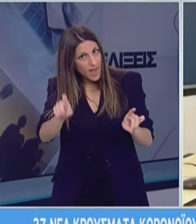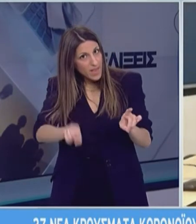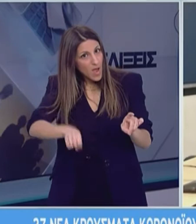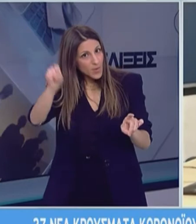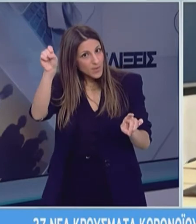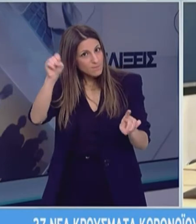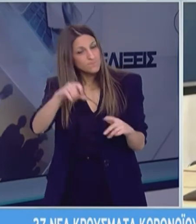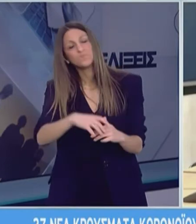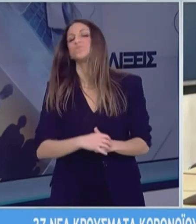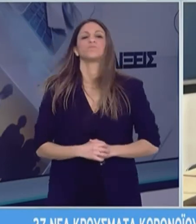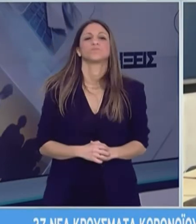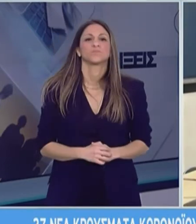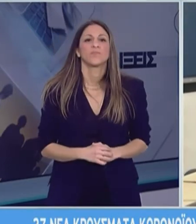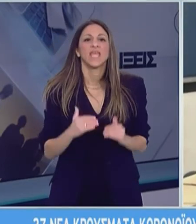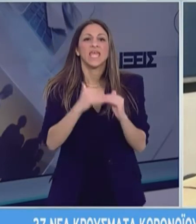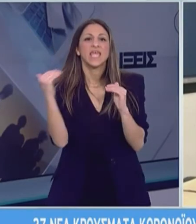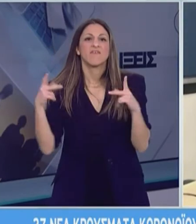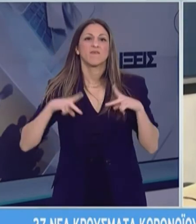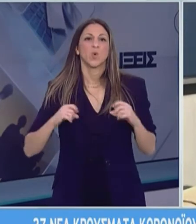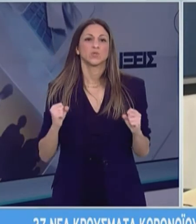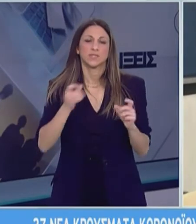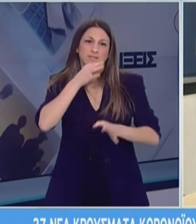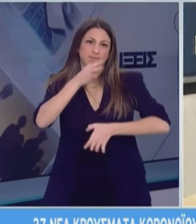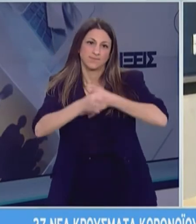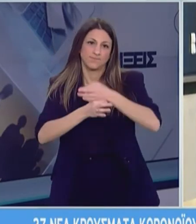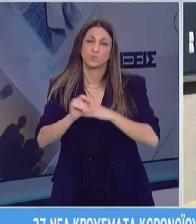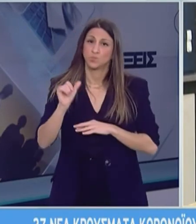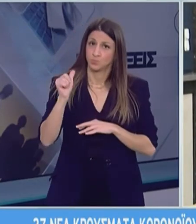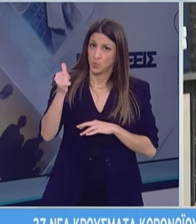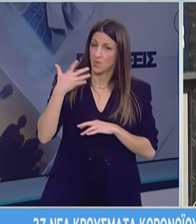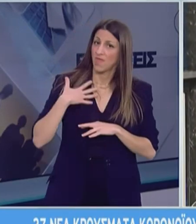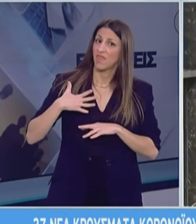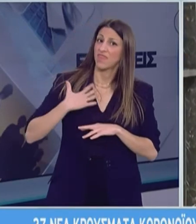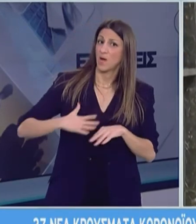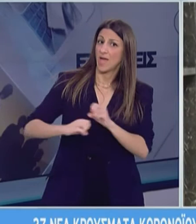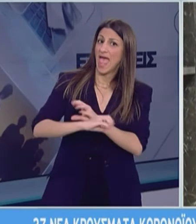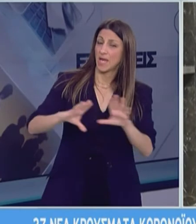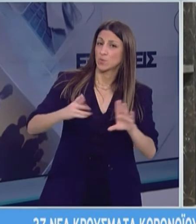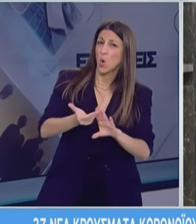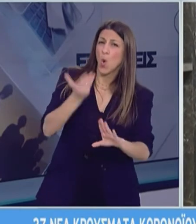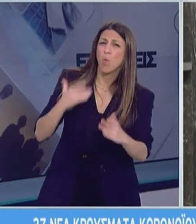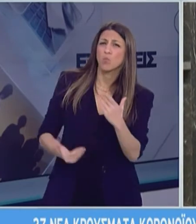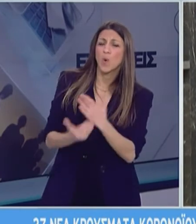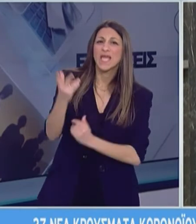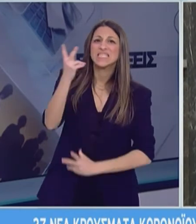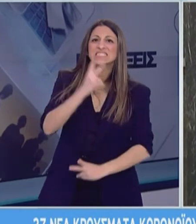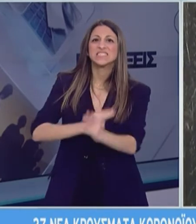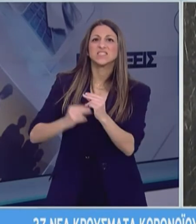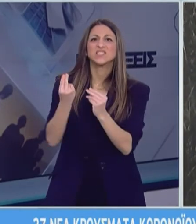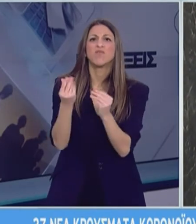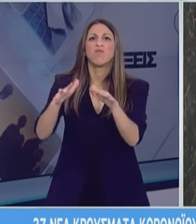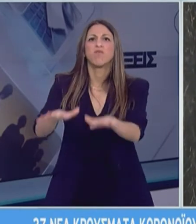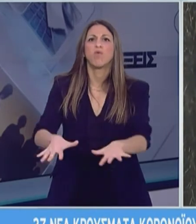Επιτρέψτε μου καταρχήν να ενημερώσω επειδή σήμερα είχαμε μια συζήτηση στην Ολομέλεια της Βουλής που αφορούσε την